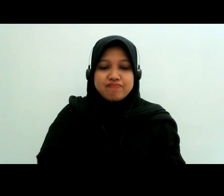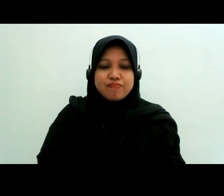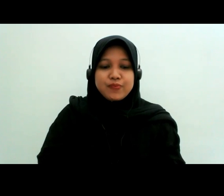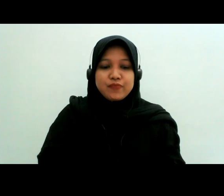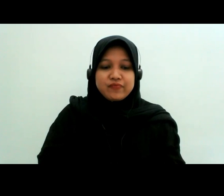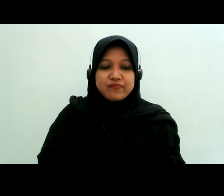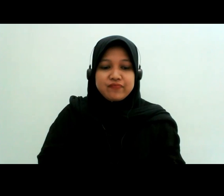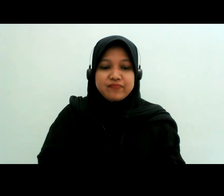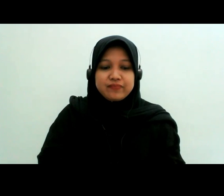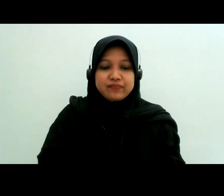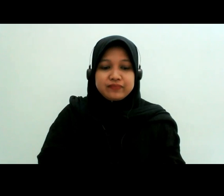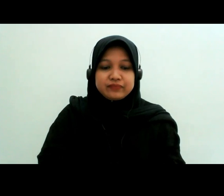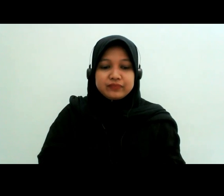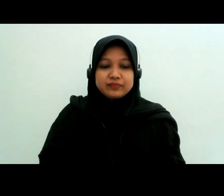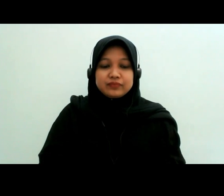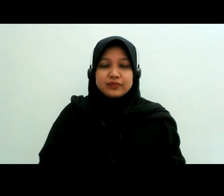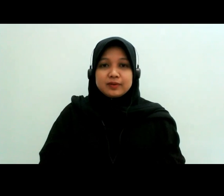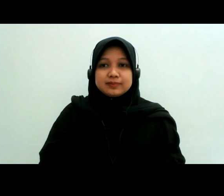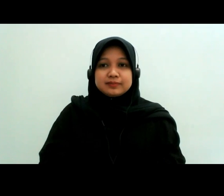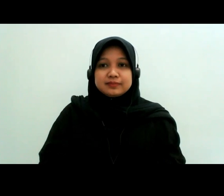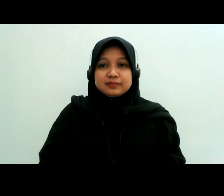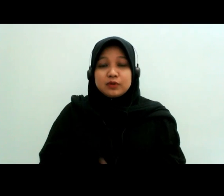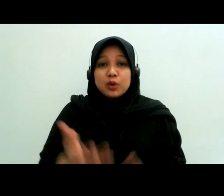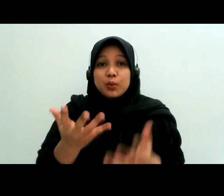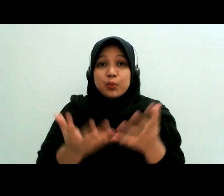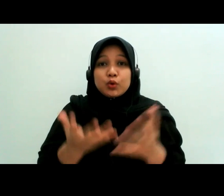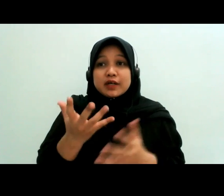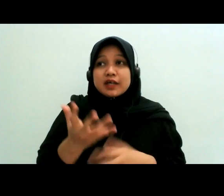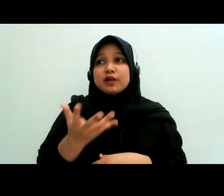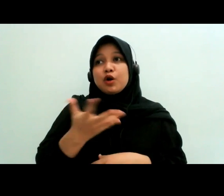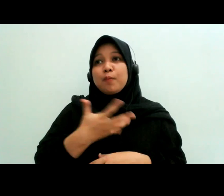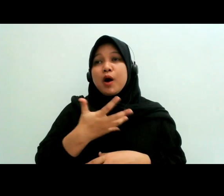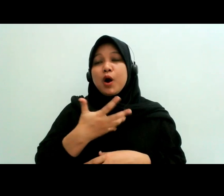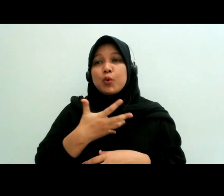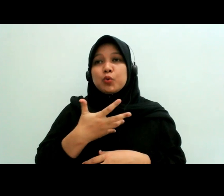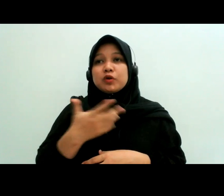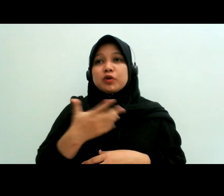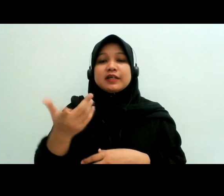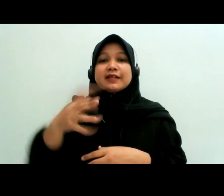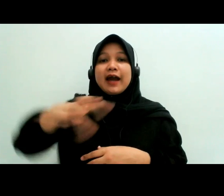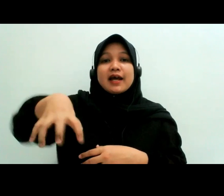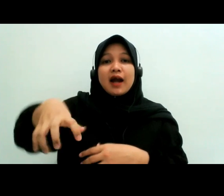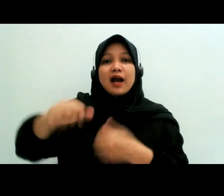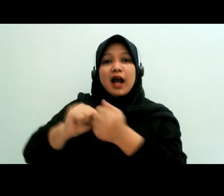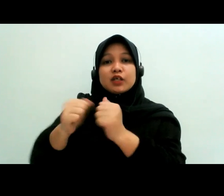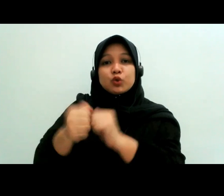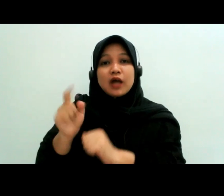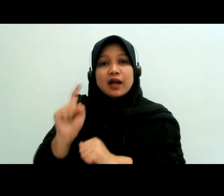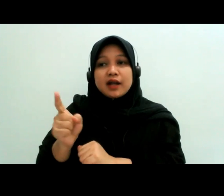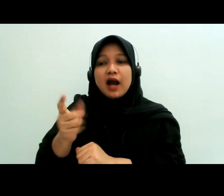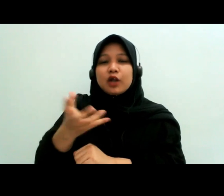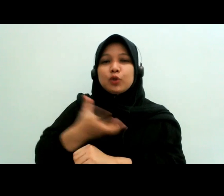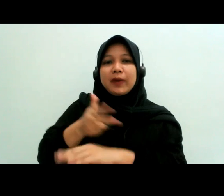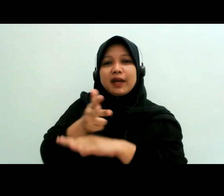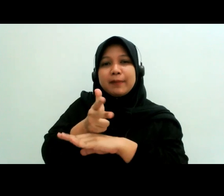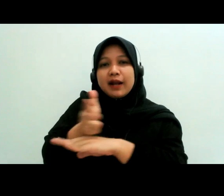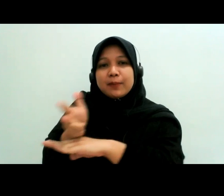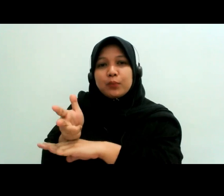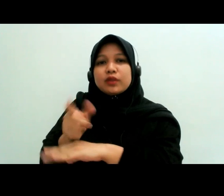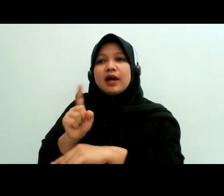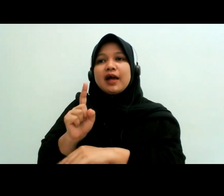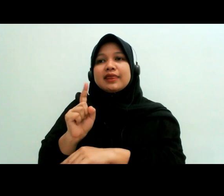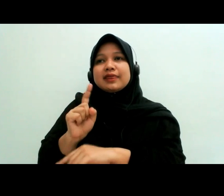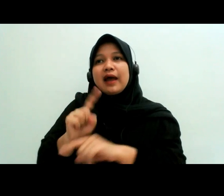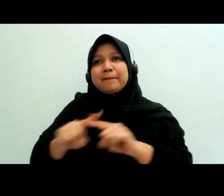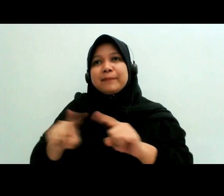barangkali pengen ada yang meliput soal kasus yang ada di daerahnya tapi masih ada apa namanya ada